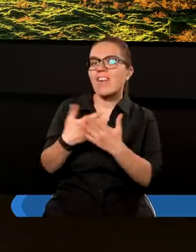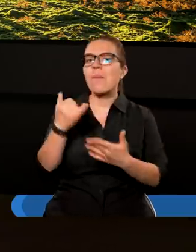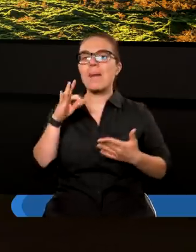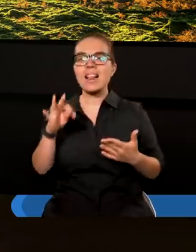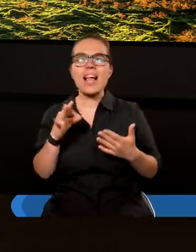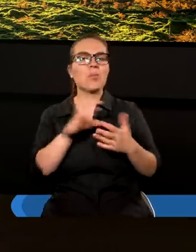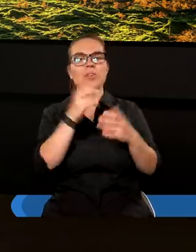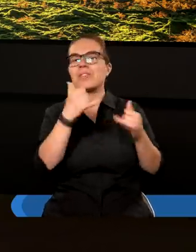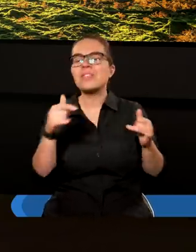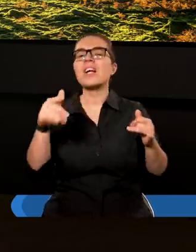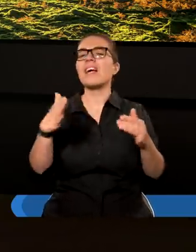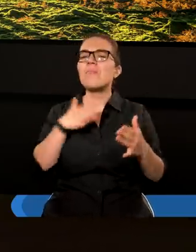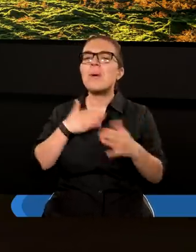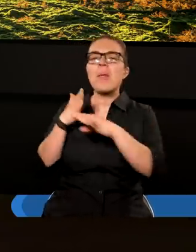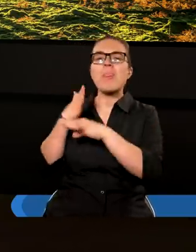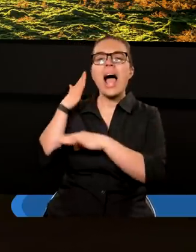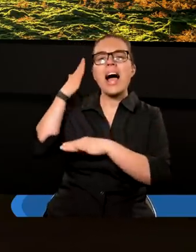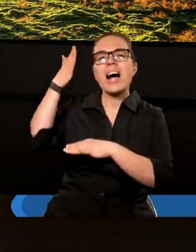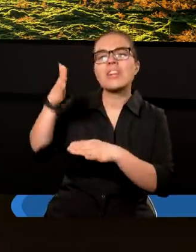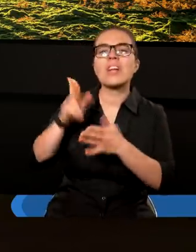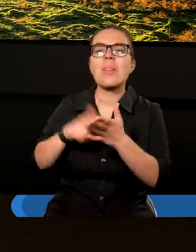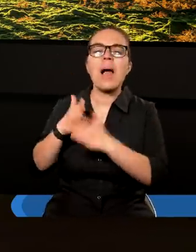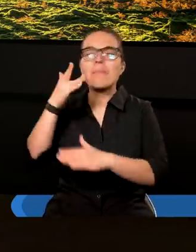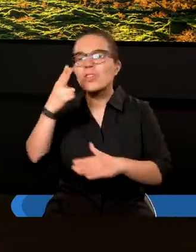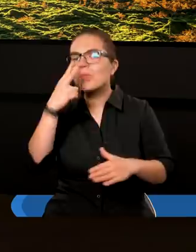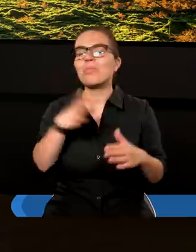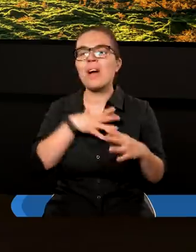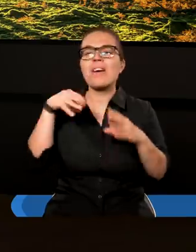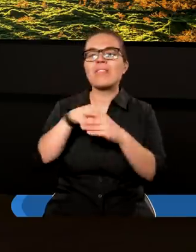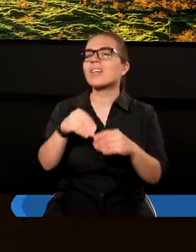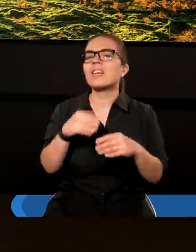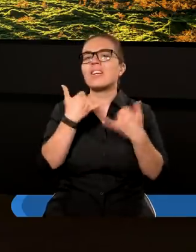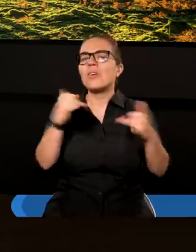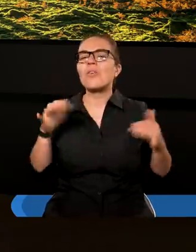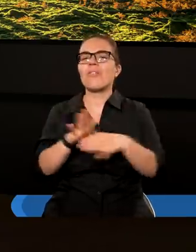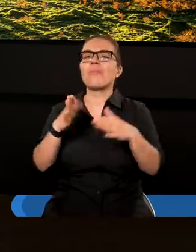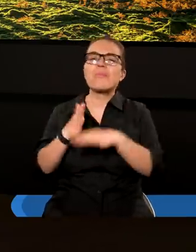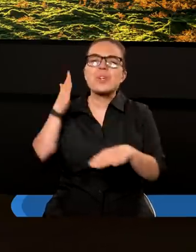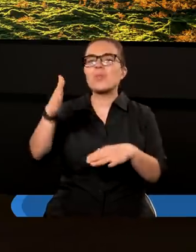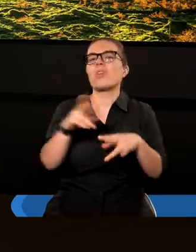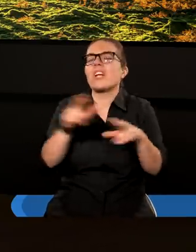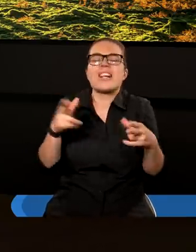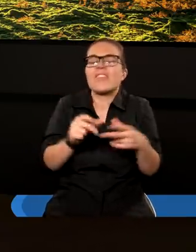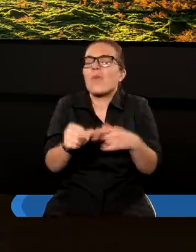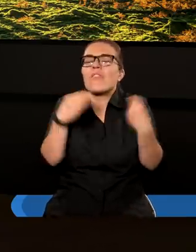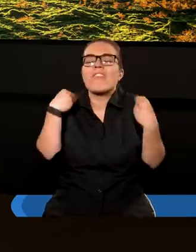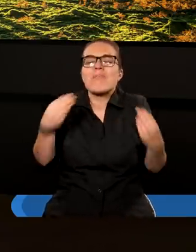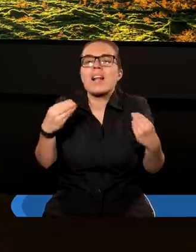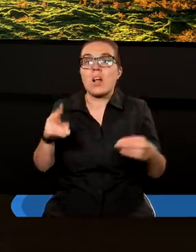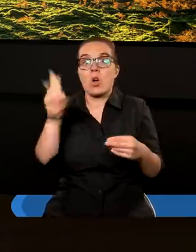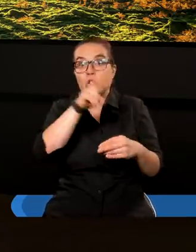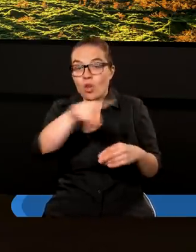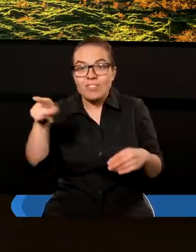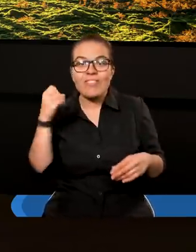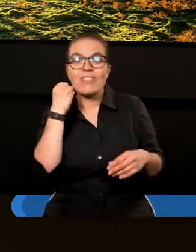znajdować nadzieję patrząc na przyszłość, patrząc w przyszłość. Kto wytrwa do